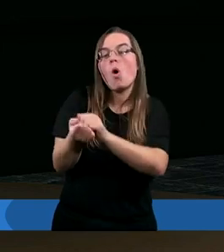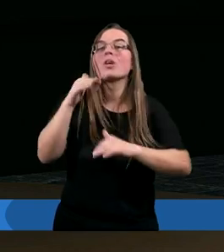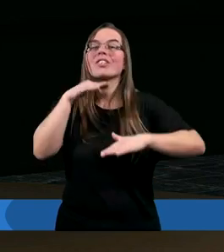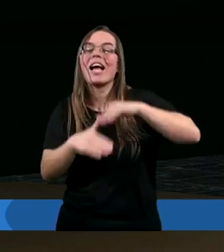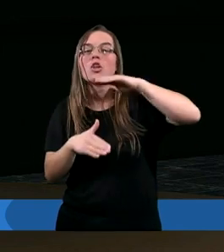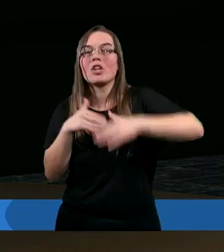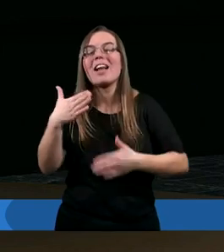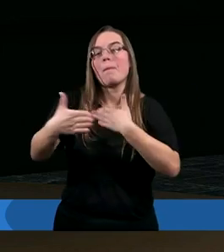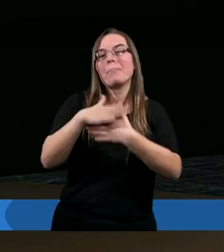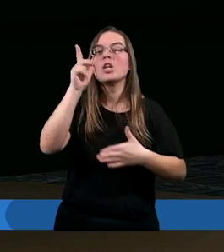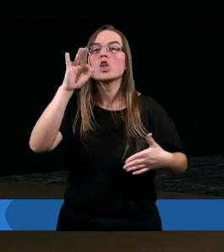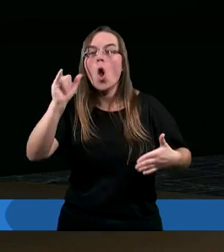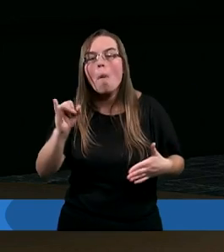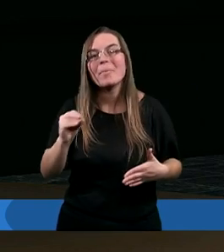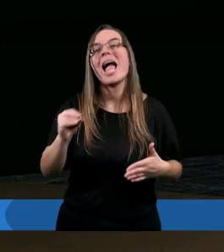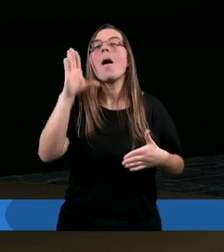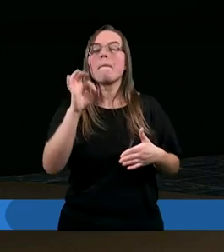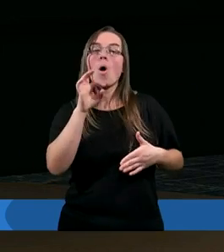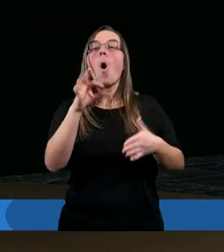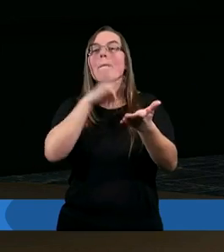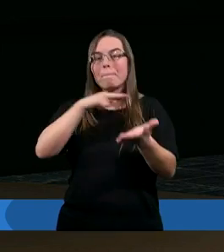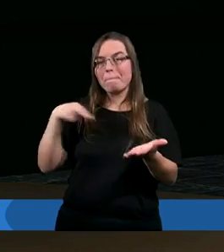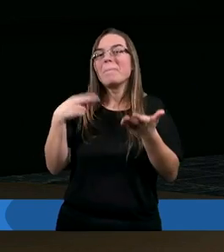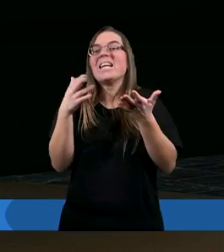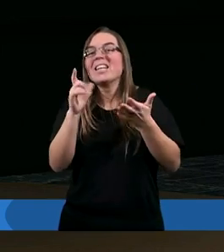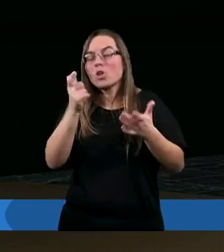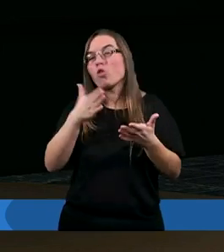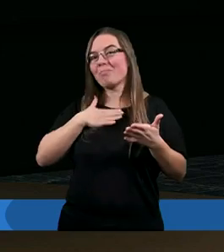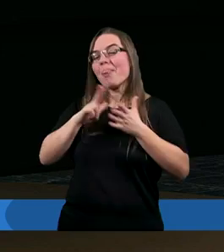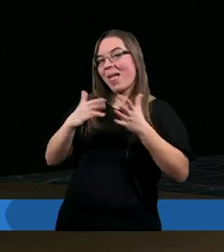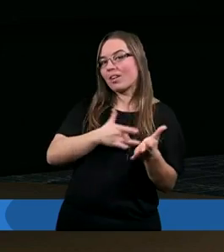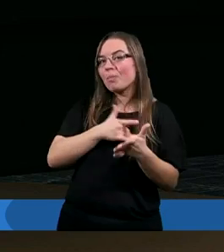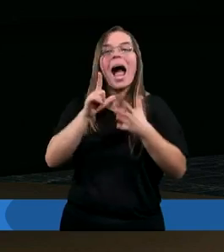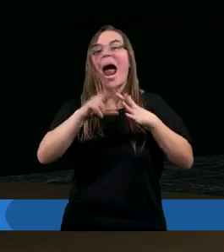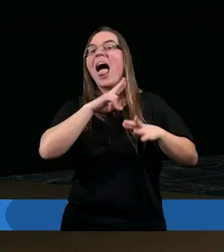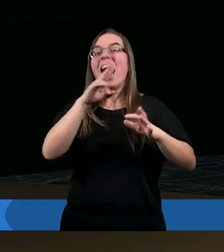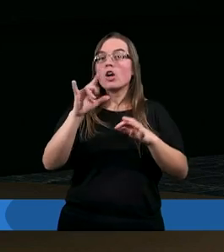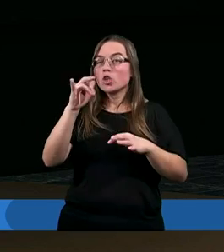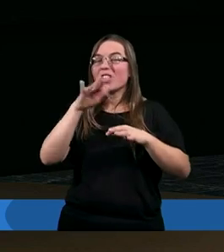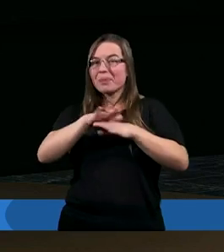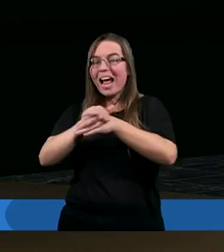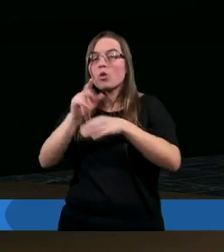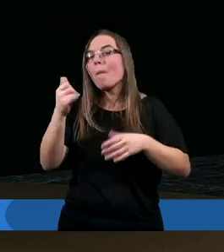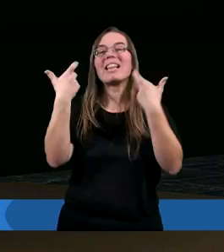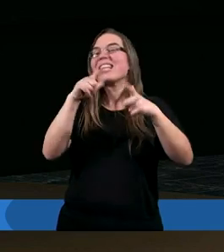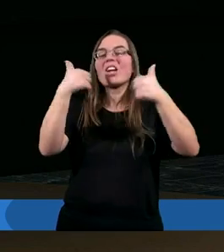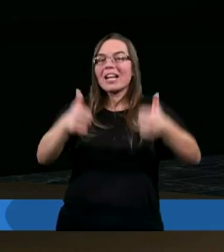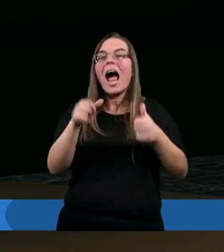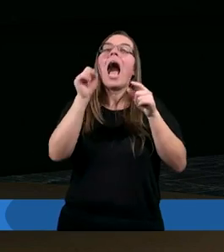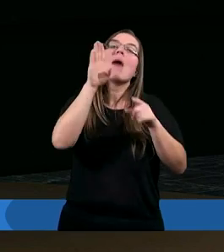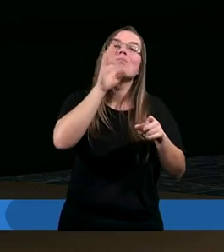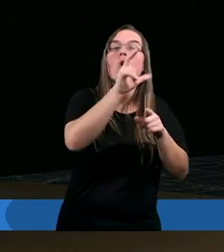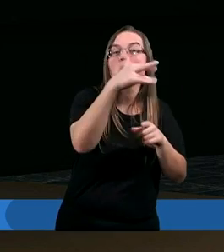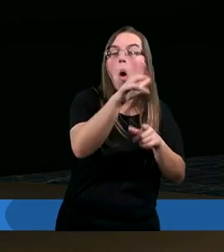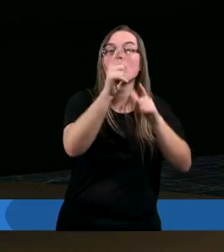szczęściarzami przy Jobie, bo mają pewne rzeczy na sumieniu i im się nic nie stało tak jak Jobowi. Więc tym bardziej,